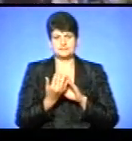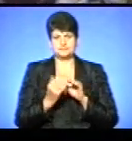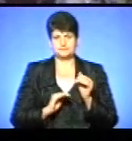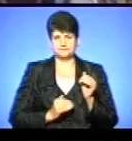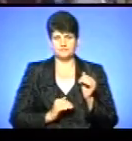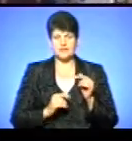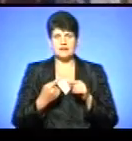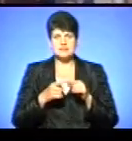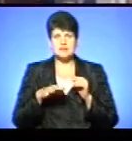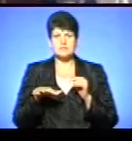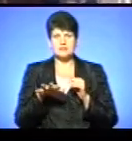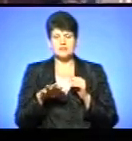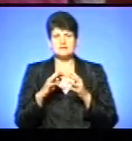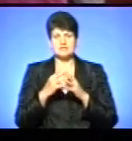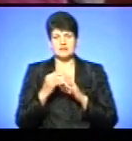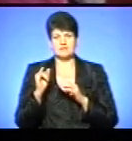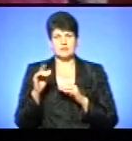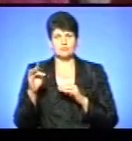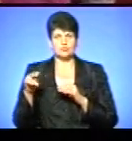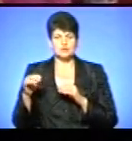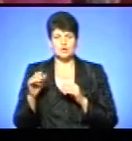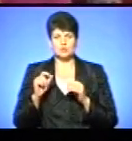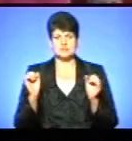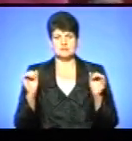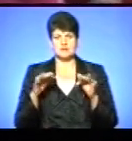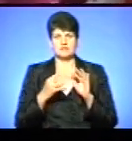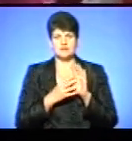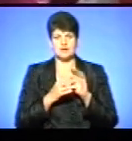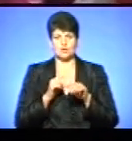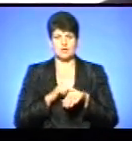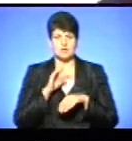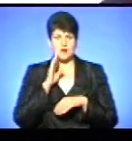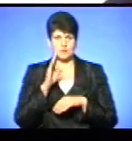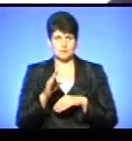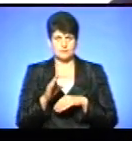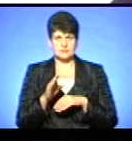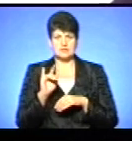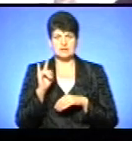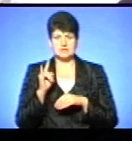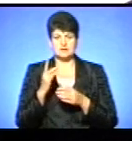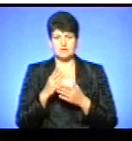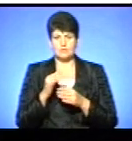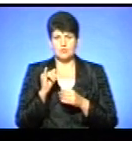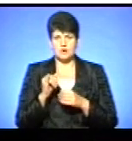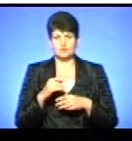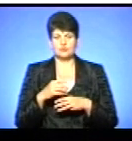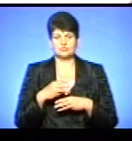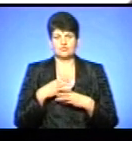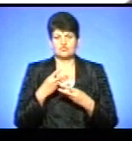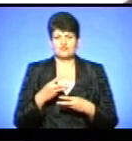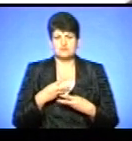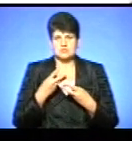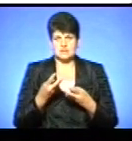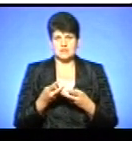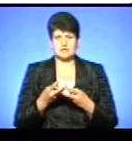майдан біля амбулаторії села Івани Пусти. Люди зібралися там о 9-й ранку. Дитині стало погано, її тушнить постійно. Відколи